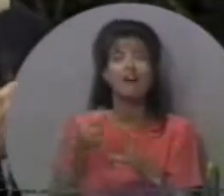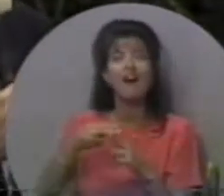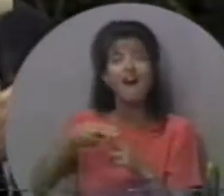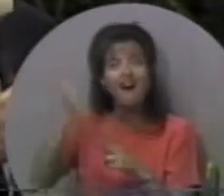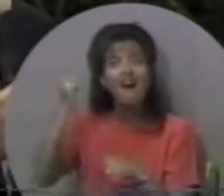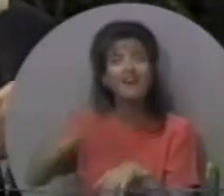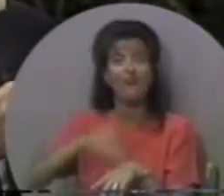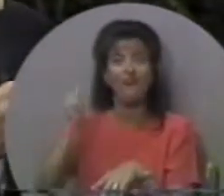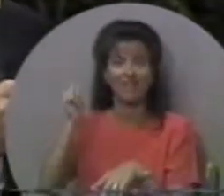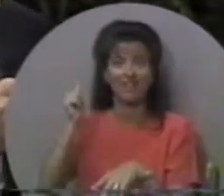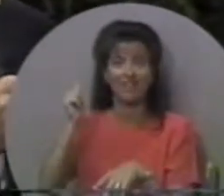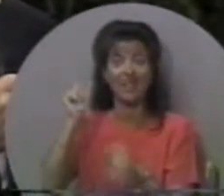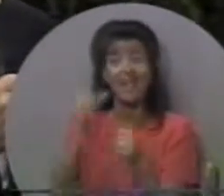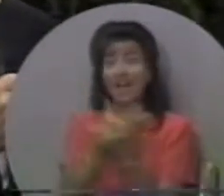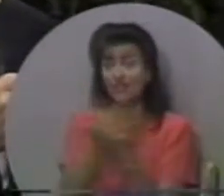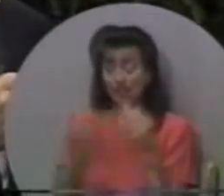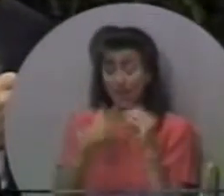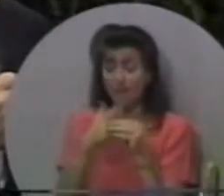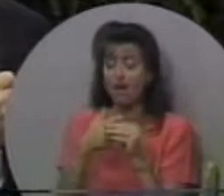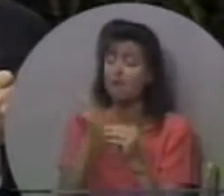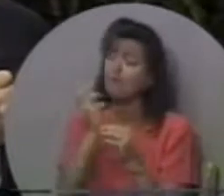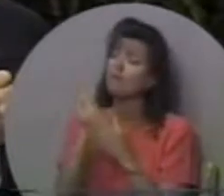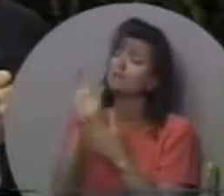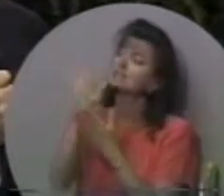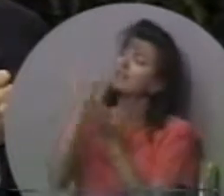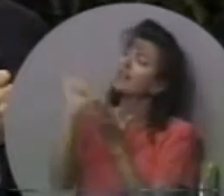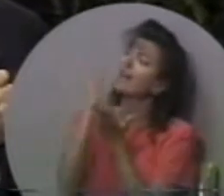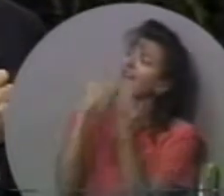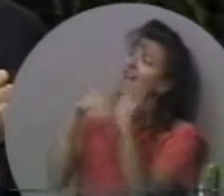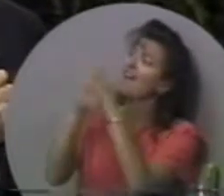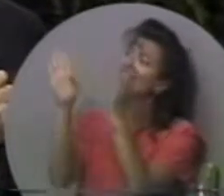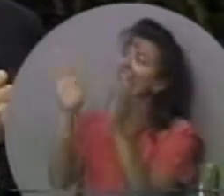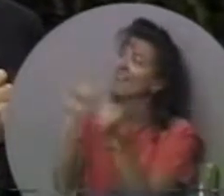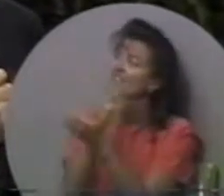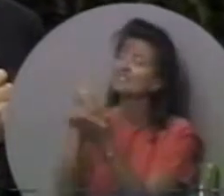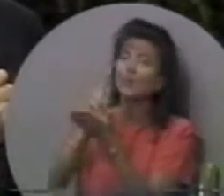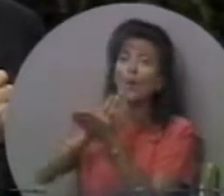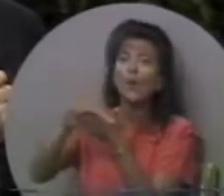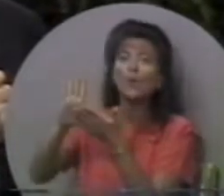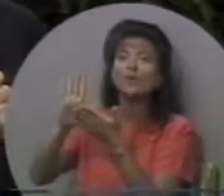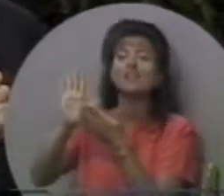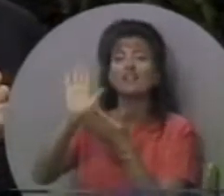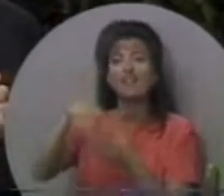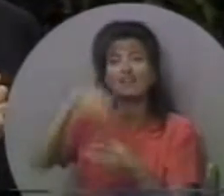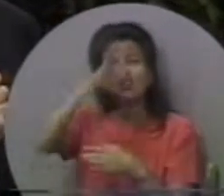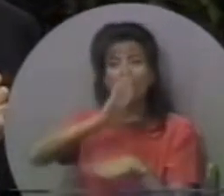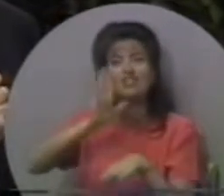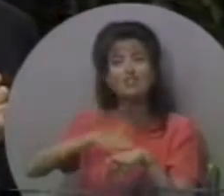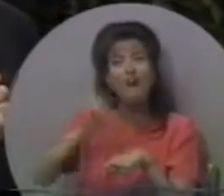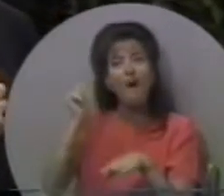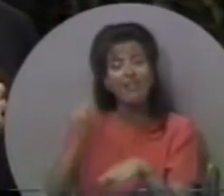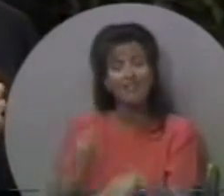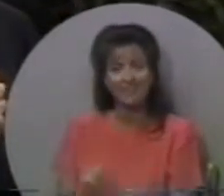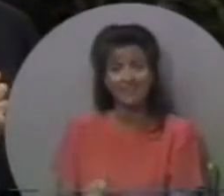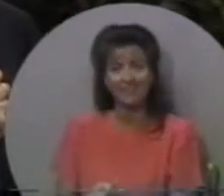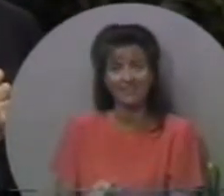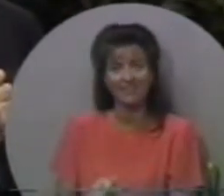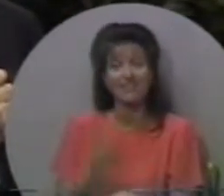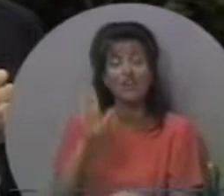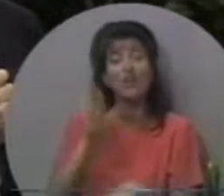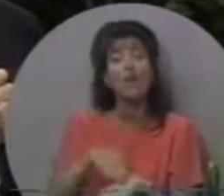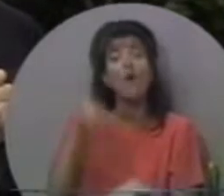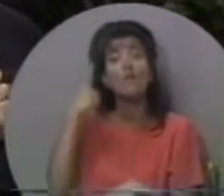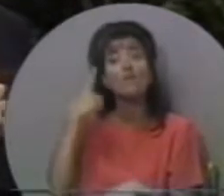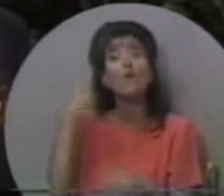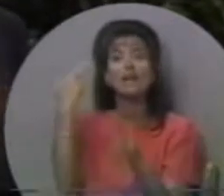Високий поклок. і все, що стосується Його небесне ієс, все, що Його стосується святе, це